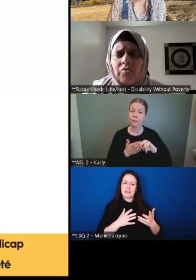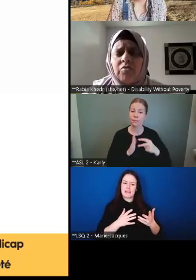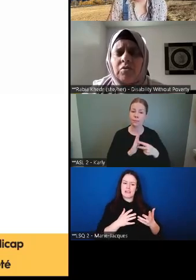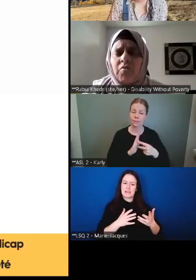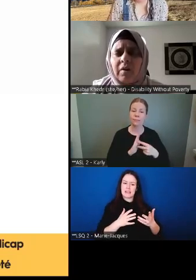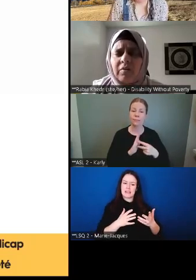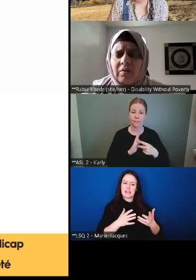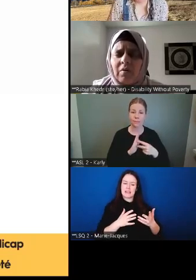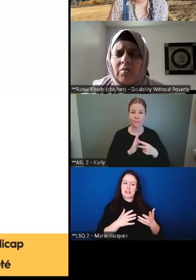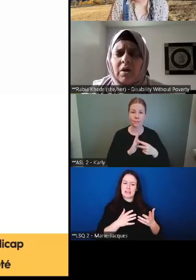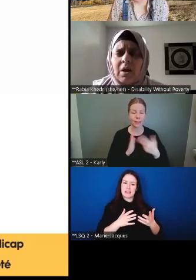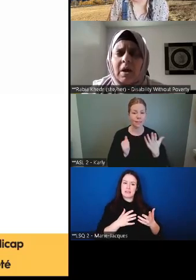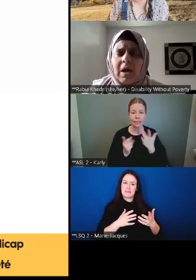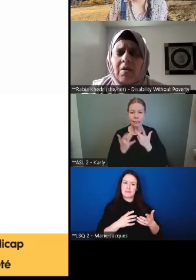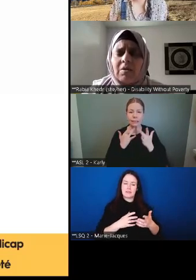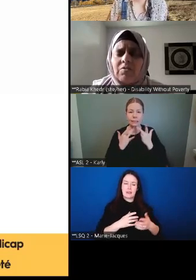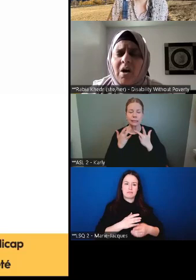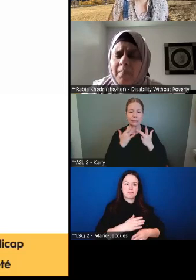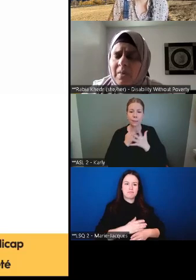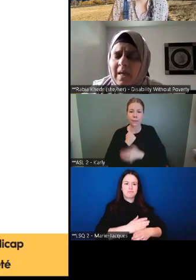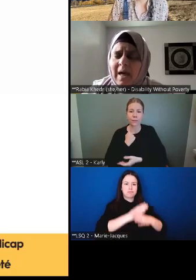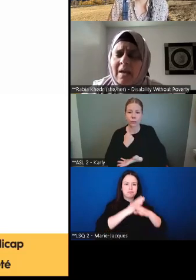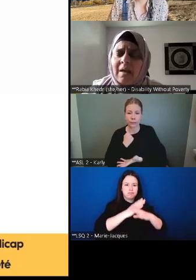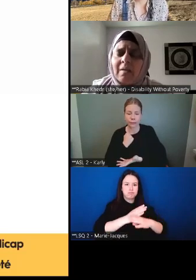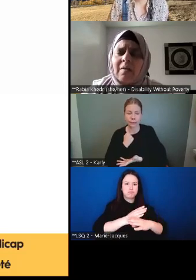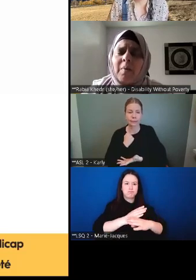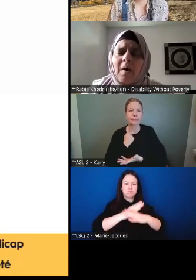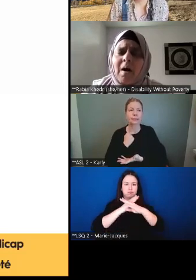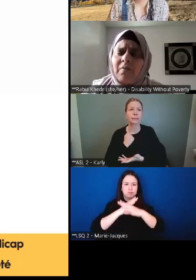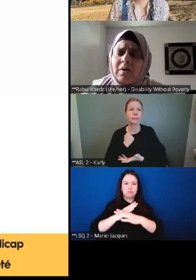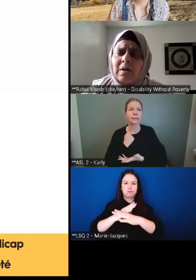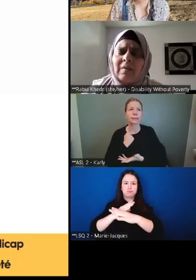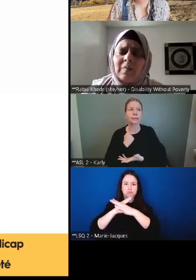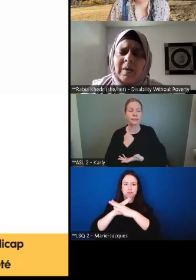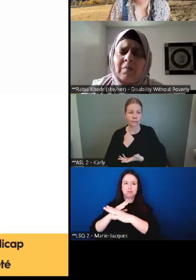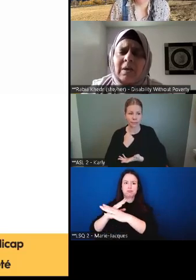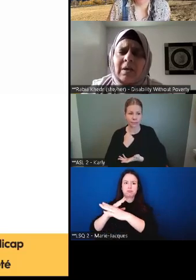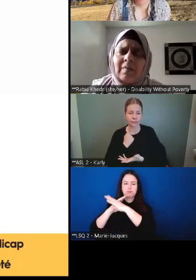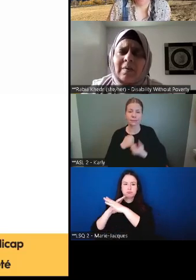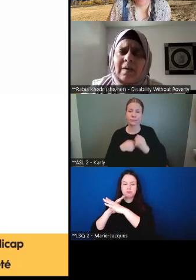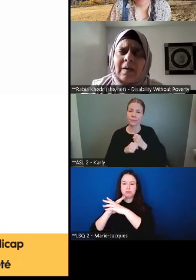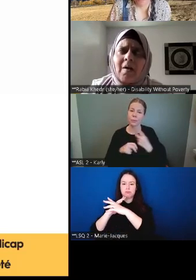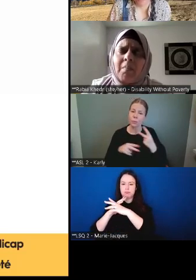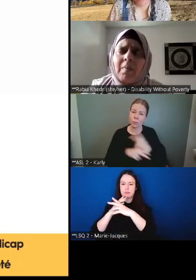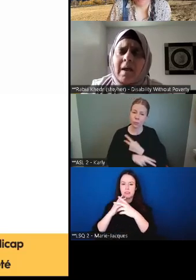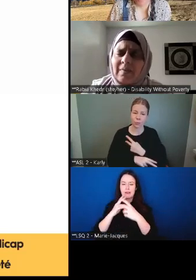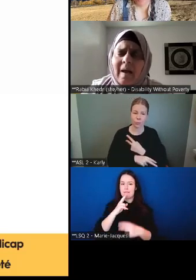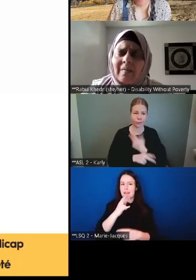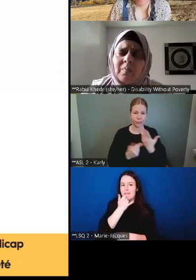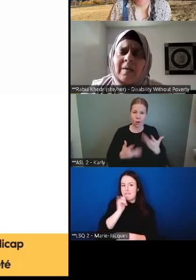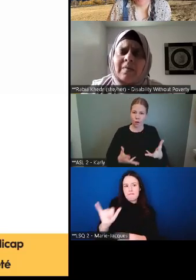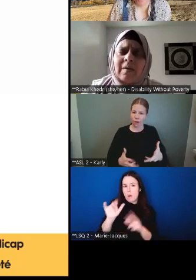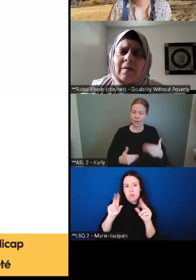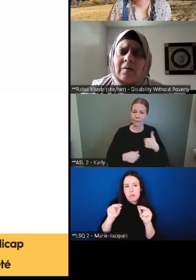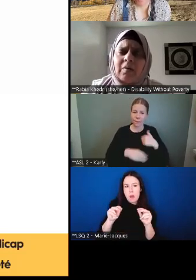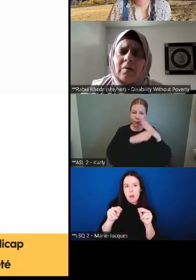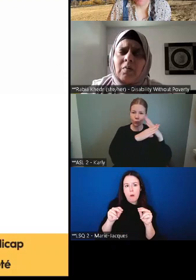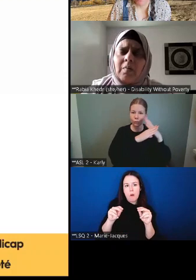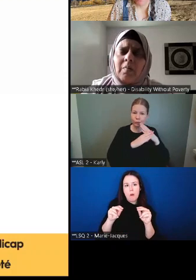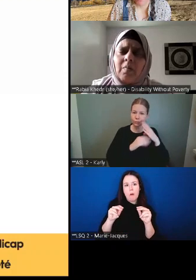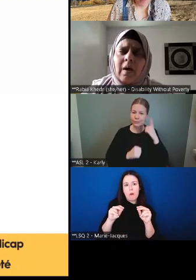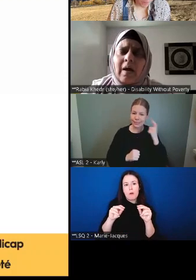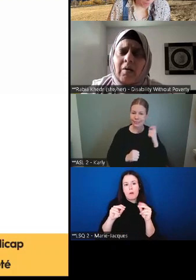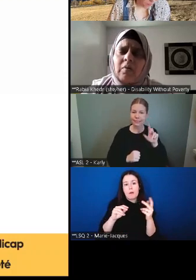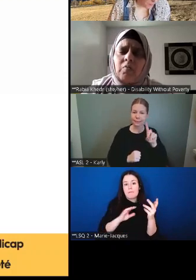il y a des barrières qui exacerbent leur situation sans que ce soit leur faute. Et en plus de cela, l